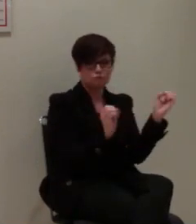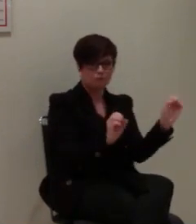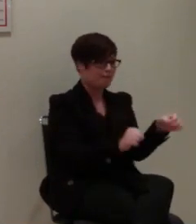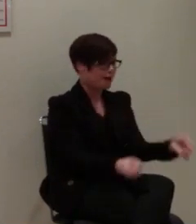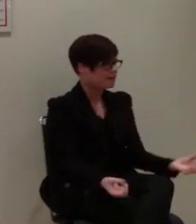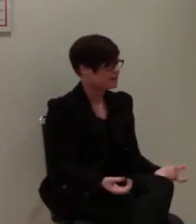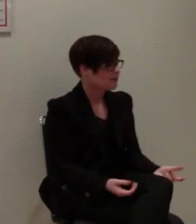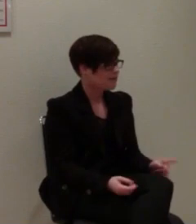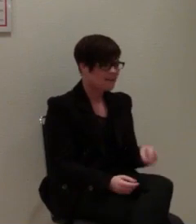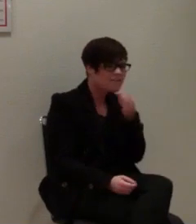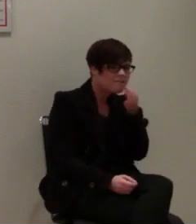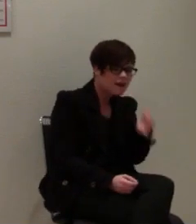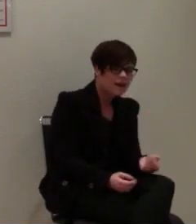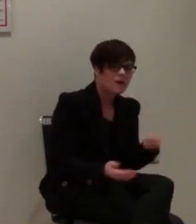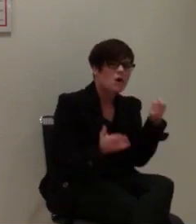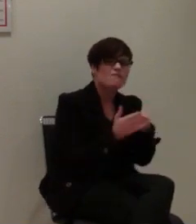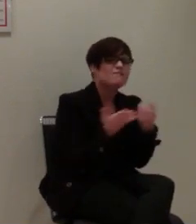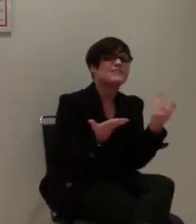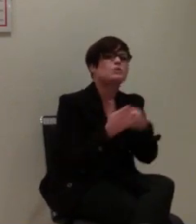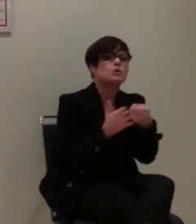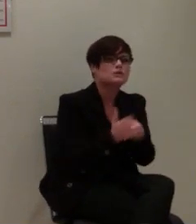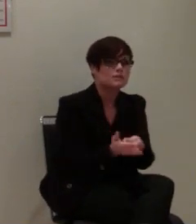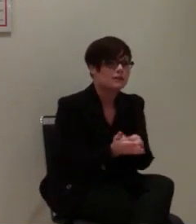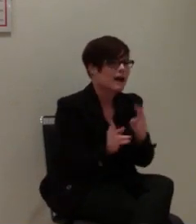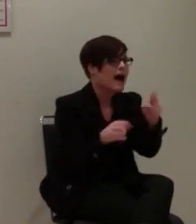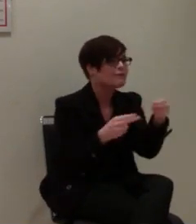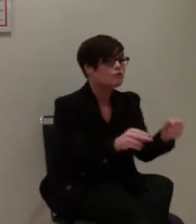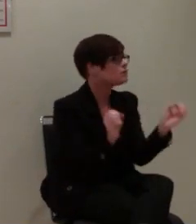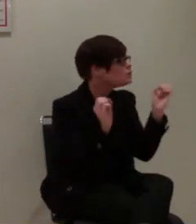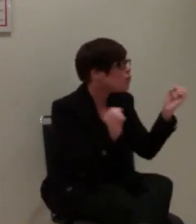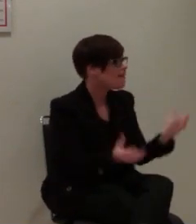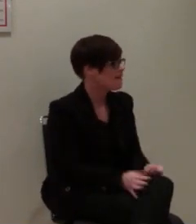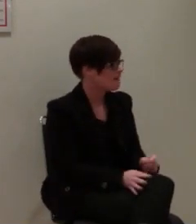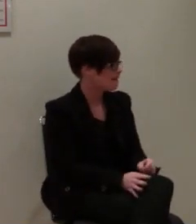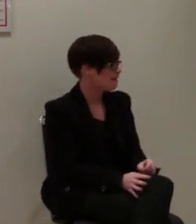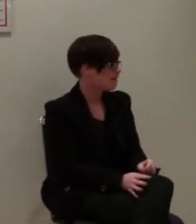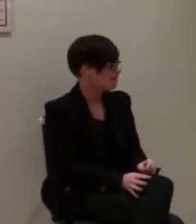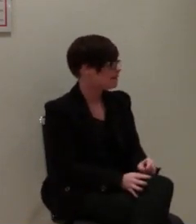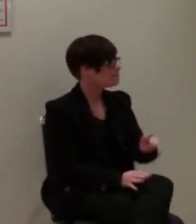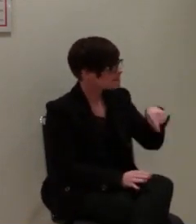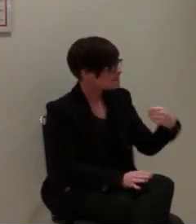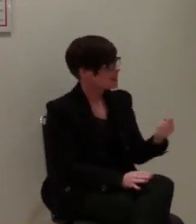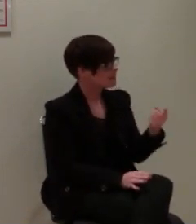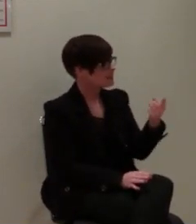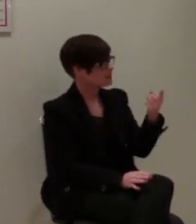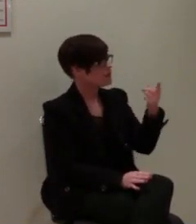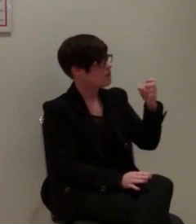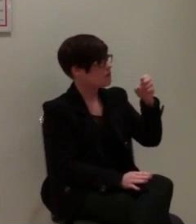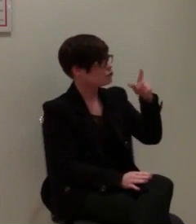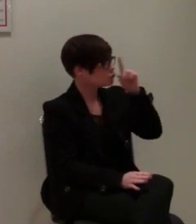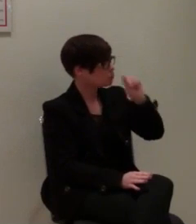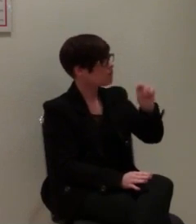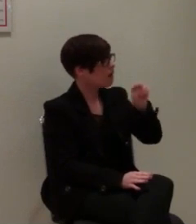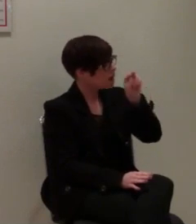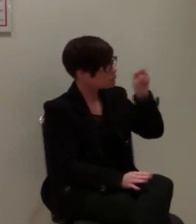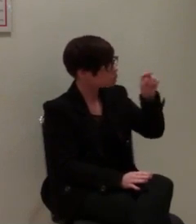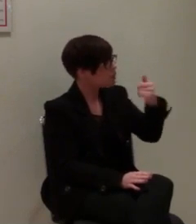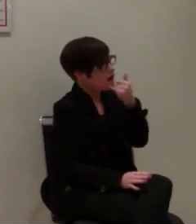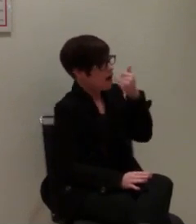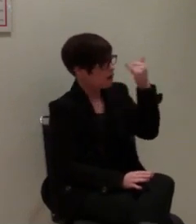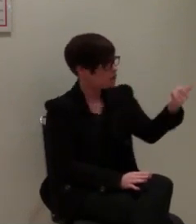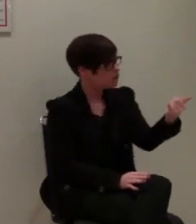Und auf meine Frage, was es kostet, hat nicht einer eine Antwort gehabt. Nachher habe ich bei der Oberpostdirektion in Stuttgart angerufen